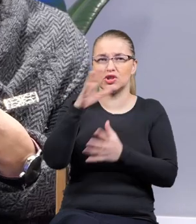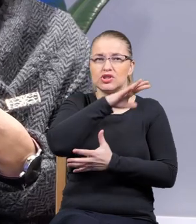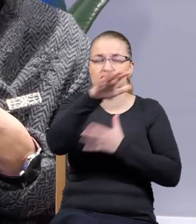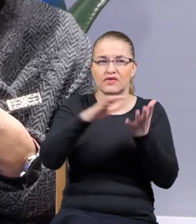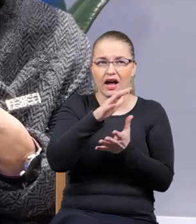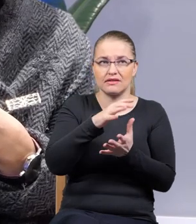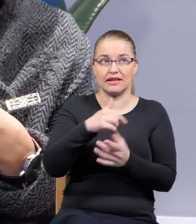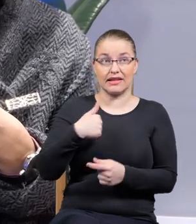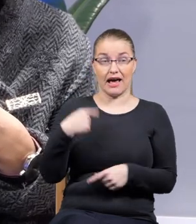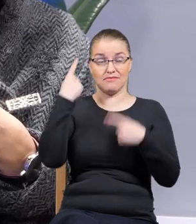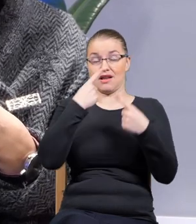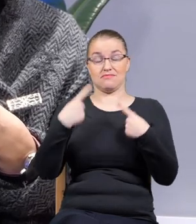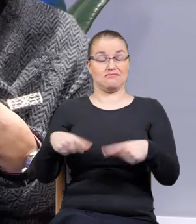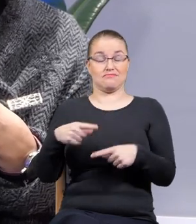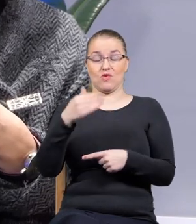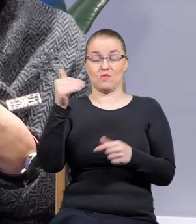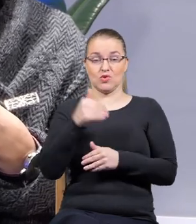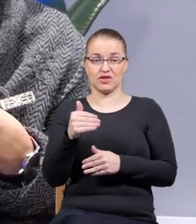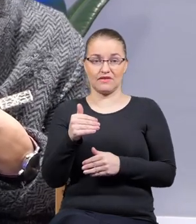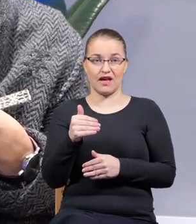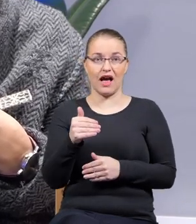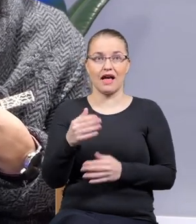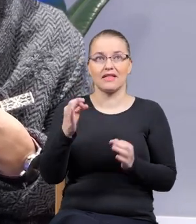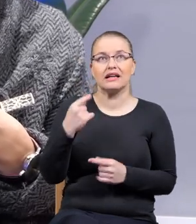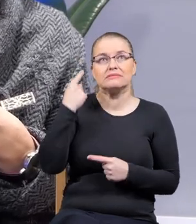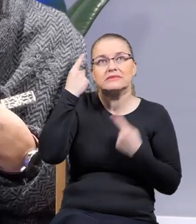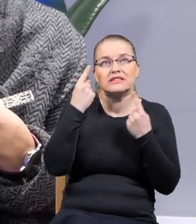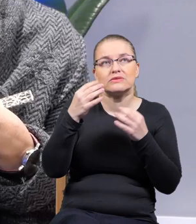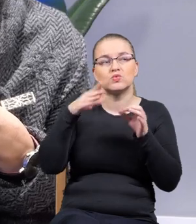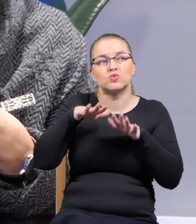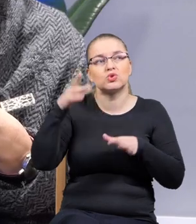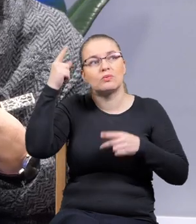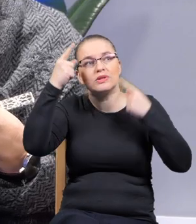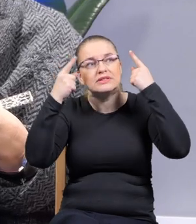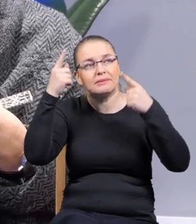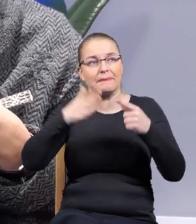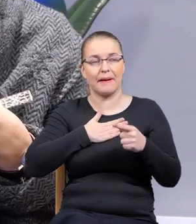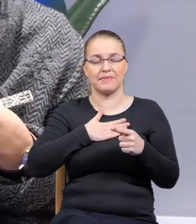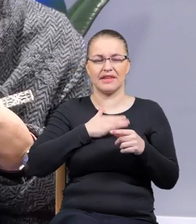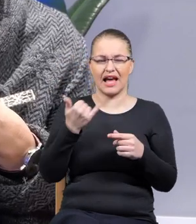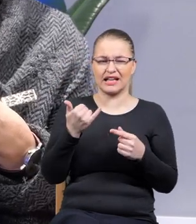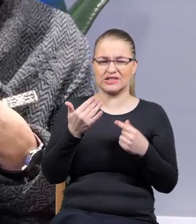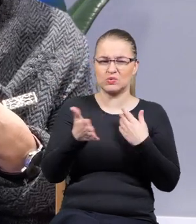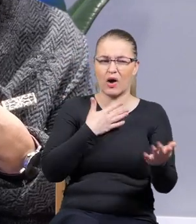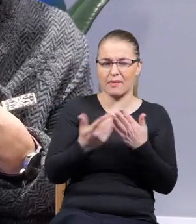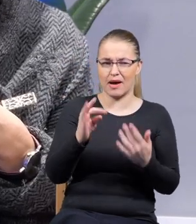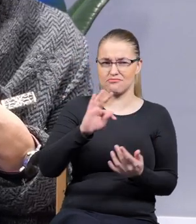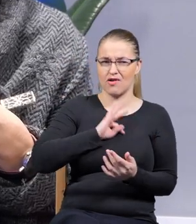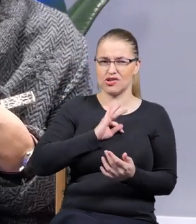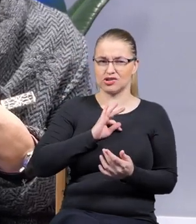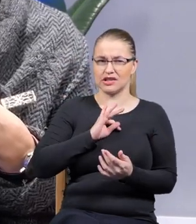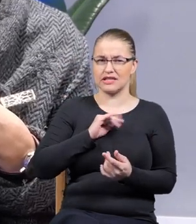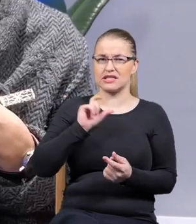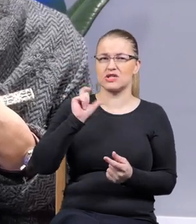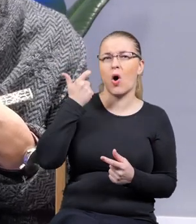bardzo dużo do myślenia. Jak bardzo jesteśmy krusi i jak kruche są nasze światopoglądy, jak krucha jest nasza wizja